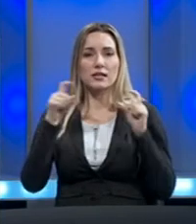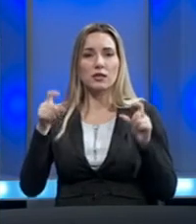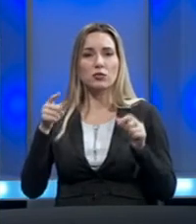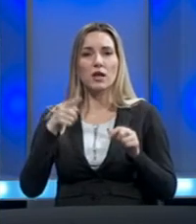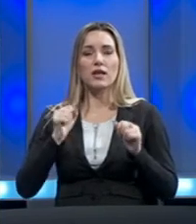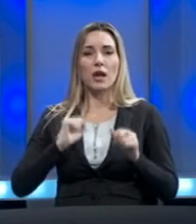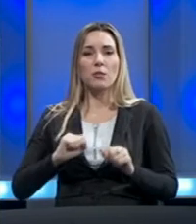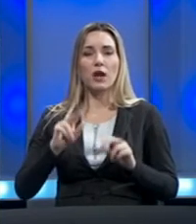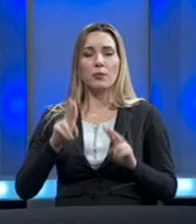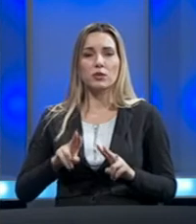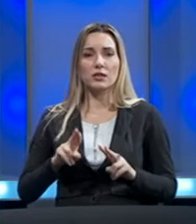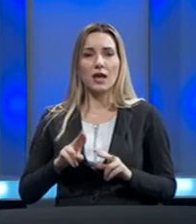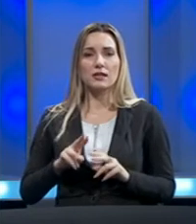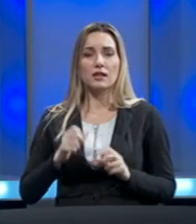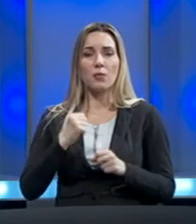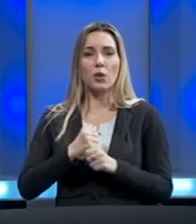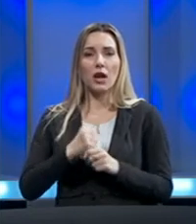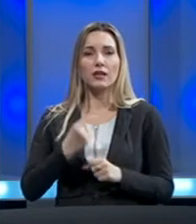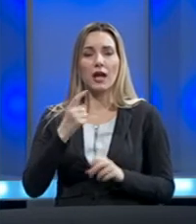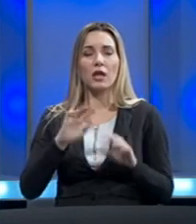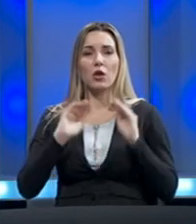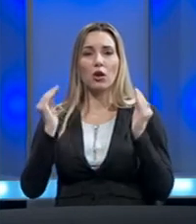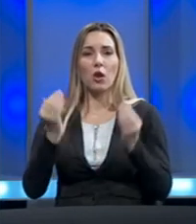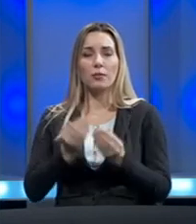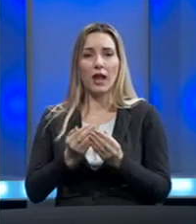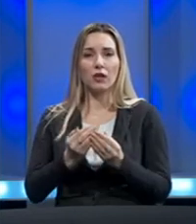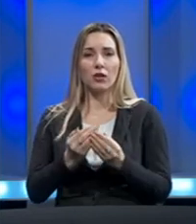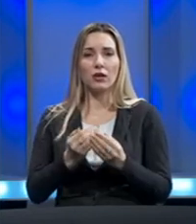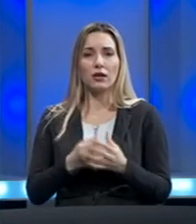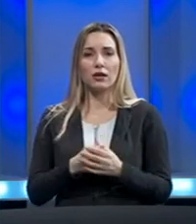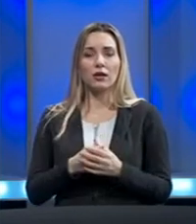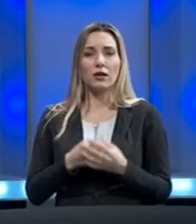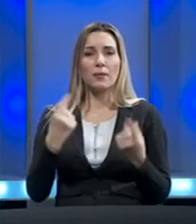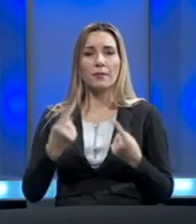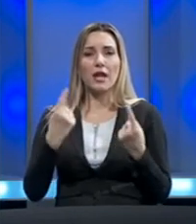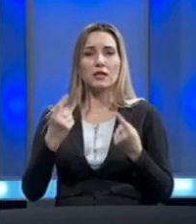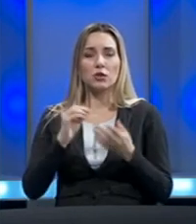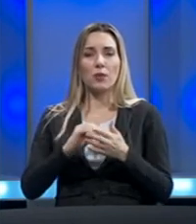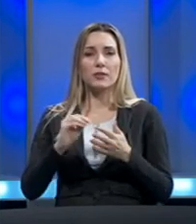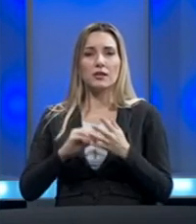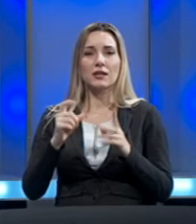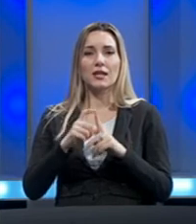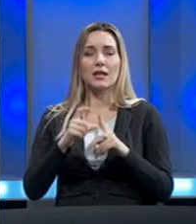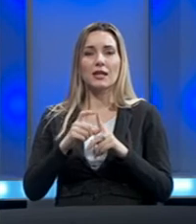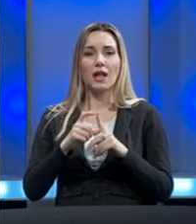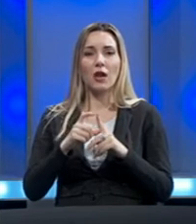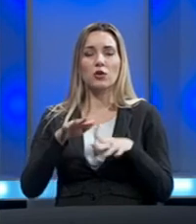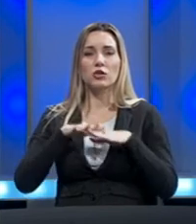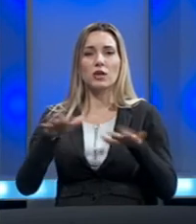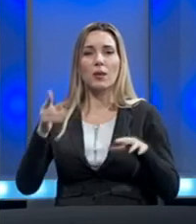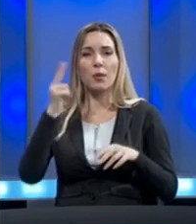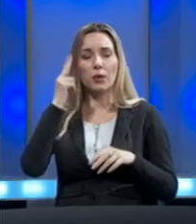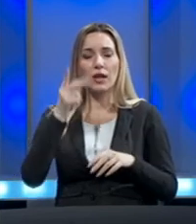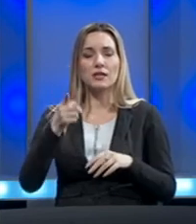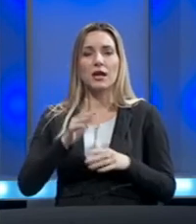moramo zaista poraditi na jednoj globalnoj medijskoj pismenosti, diktalnoj pismenosti šire populacije da